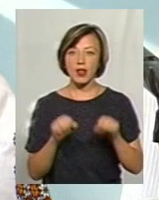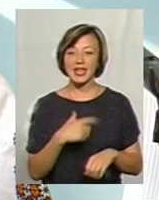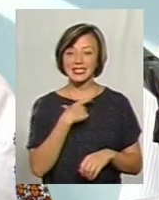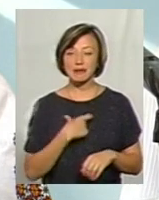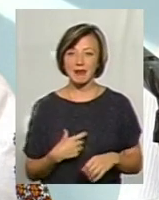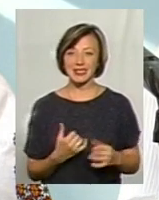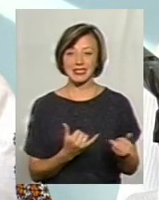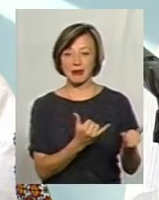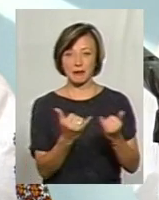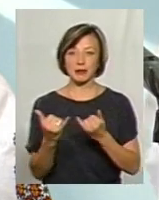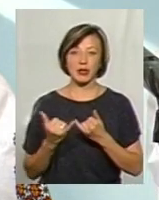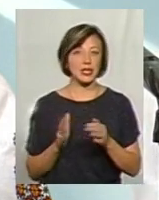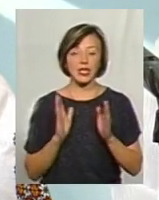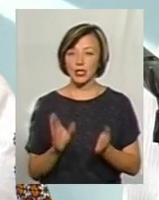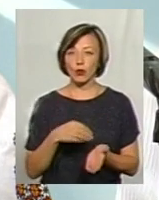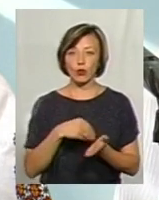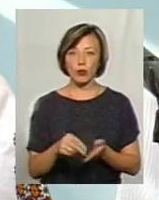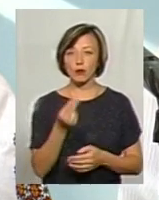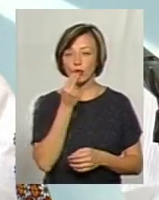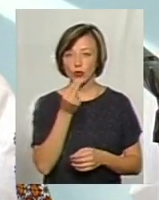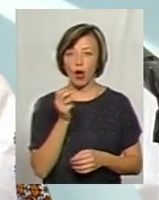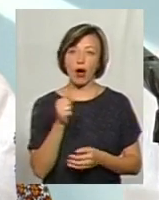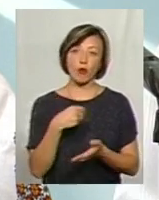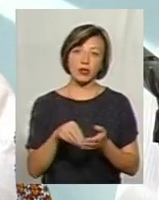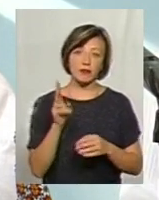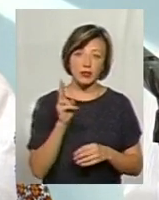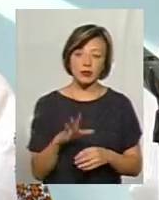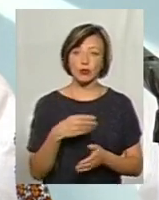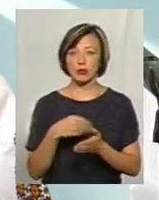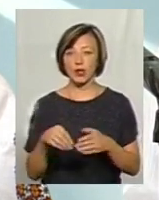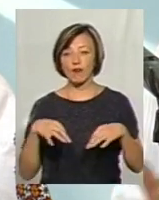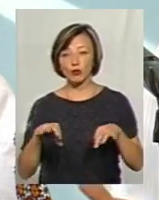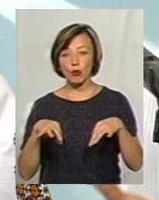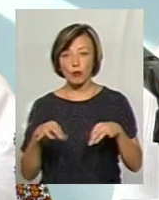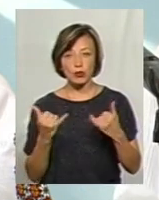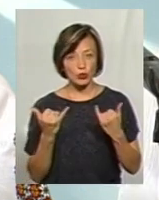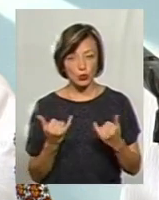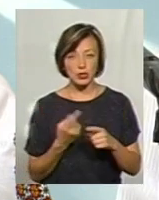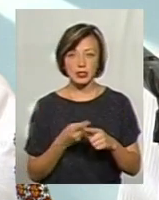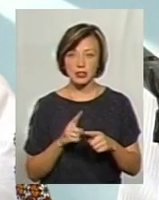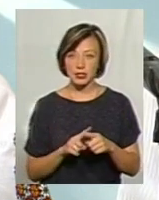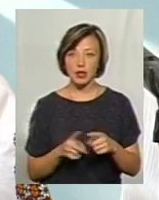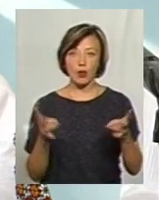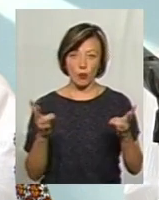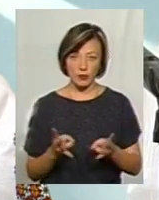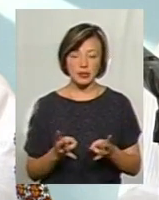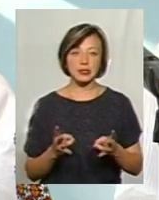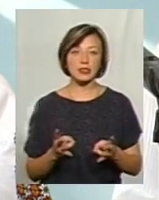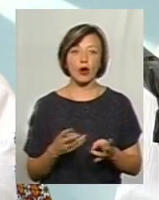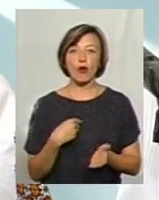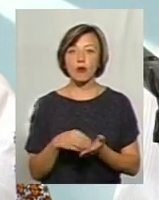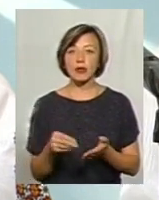забезпечити, тобто не тільки купити якийсь продукт, а купити квартиру, купити автомобіль сьогодні це необхідність, так,